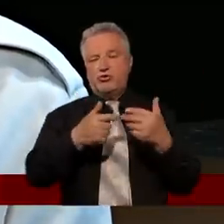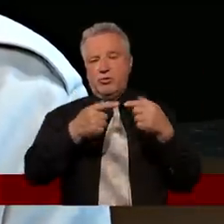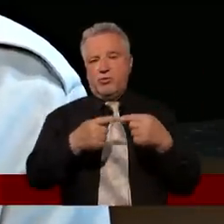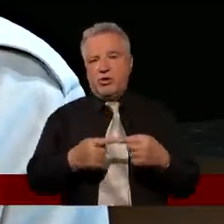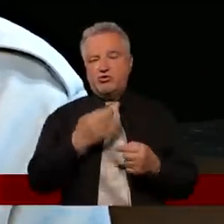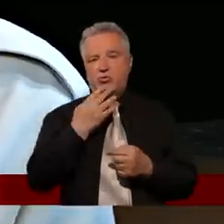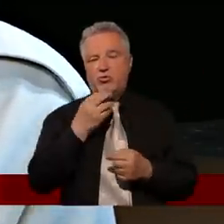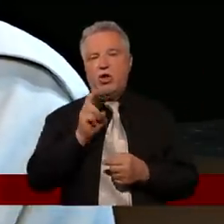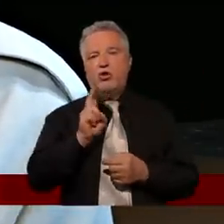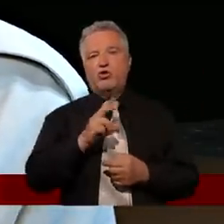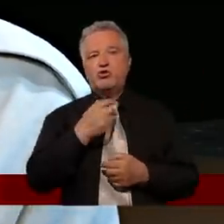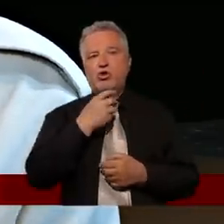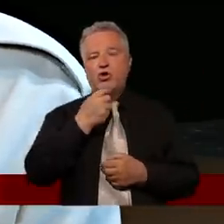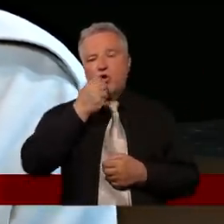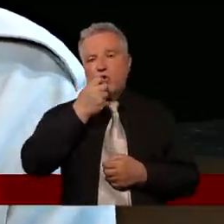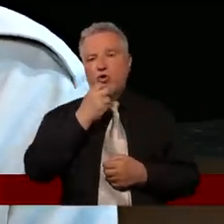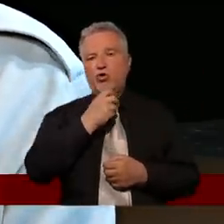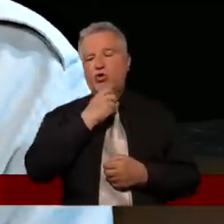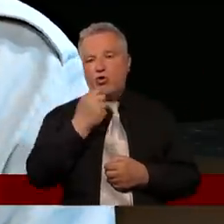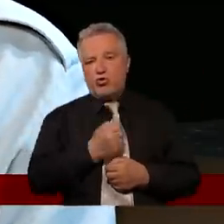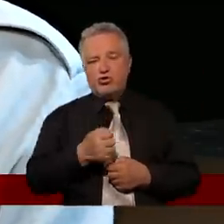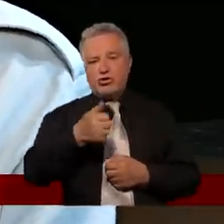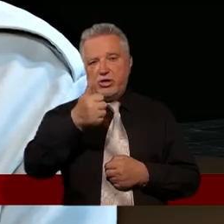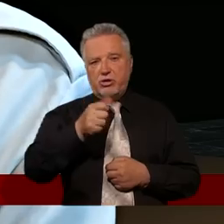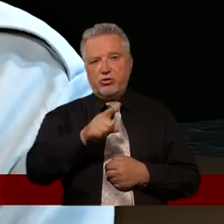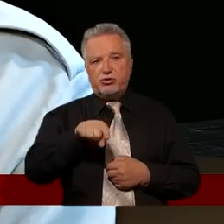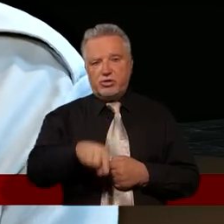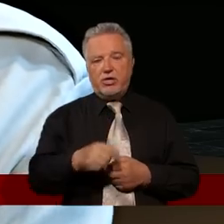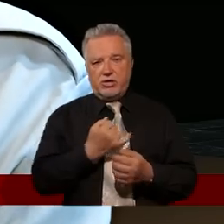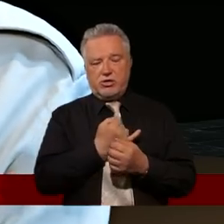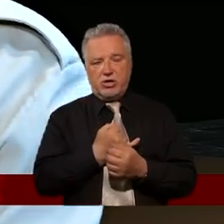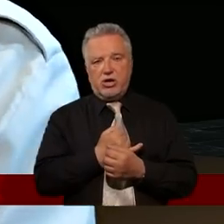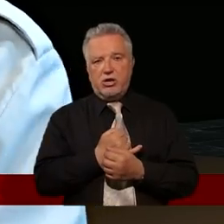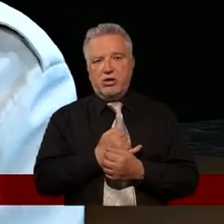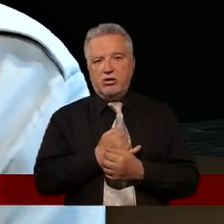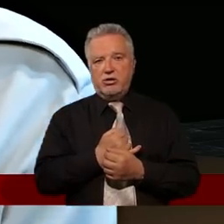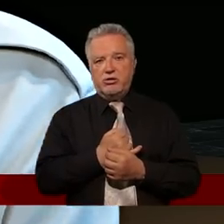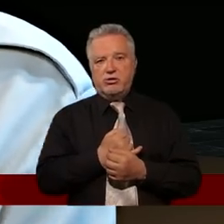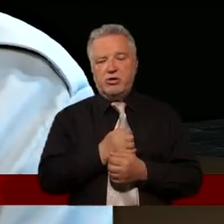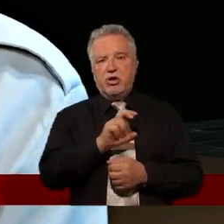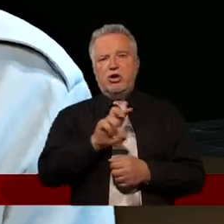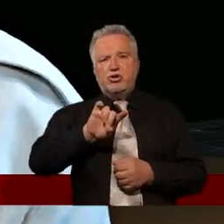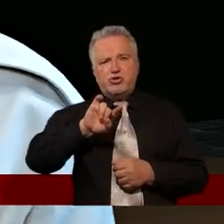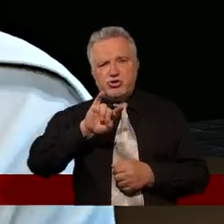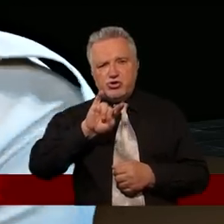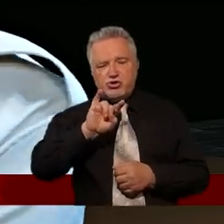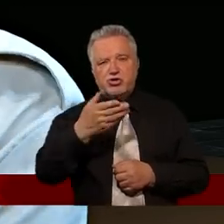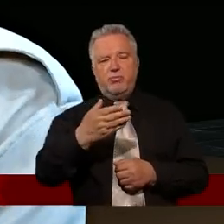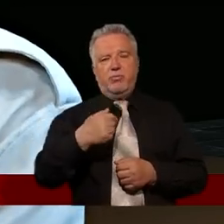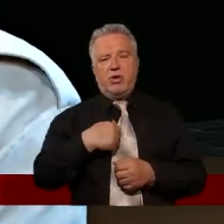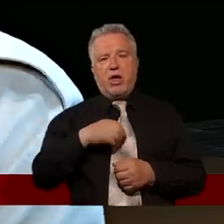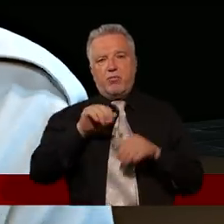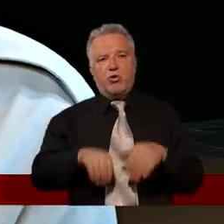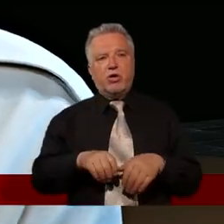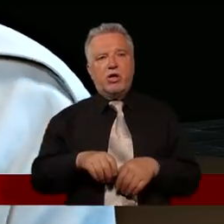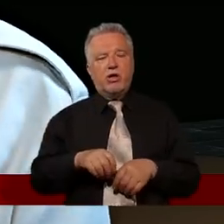zazgorszy jednego z tych małych i gdybyśmy się stali, szukając jak gdyby, czym możemy zgorszyć. Pomyślałem sobie o, tak jak mówiłeś o